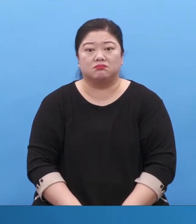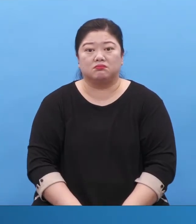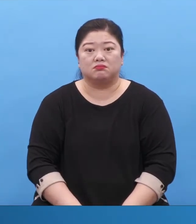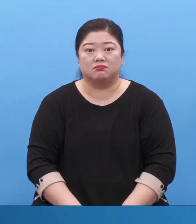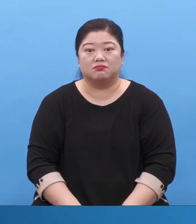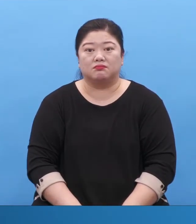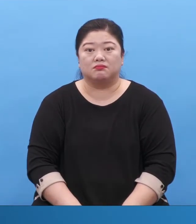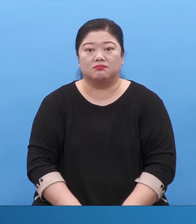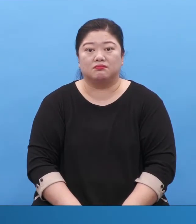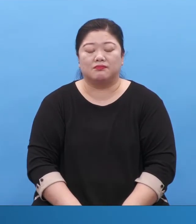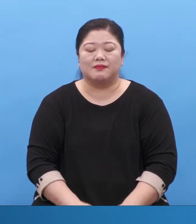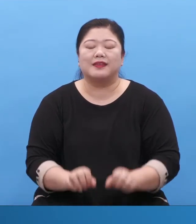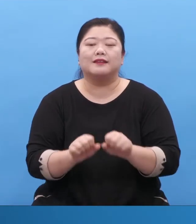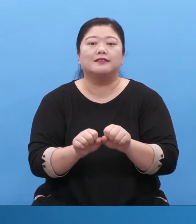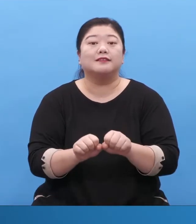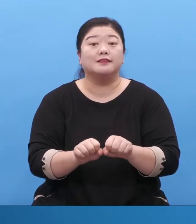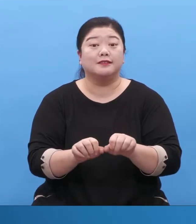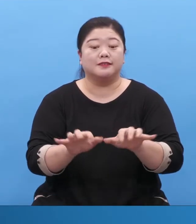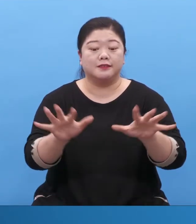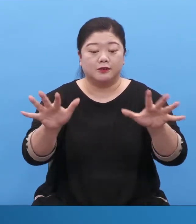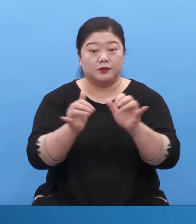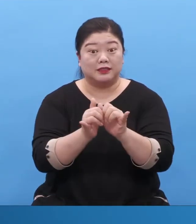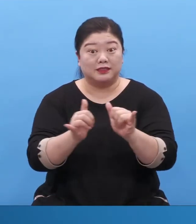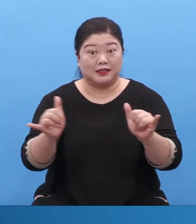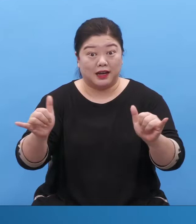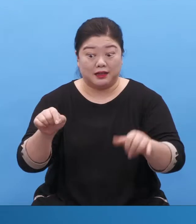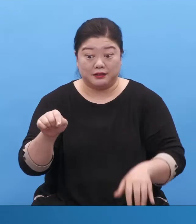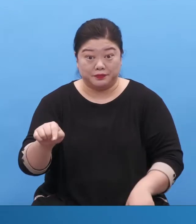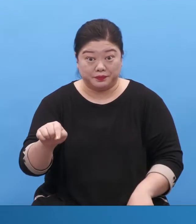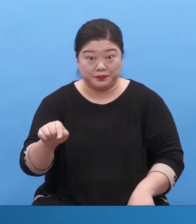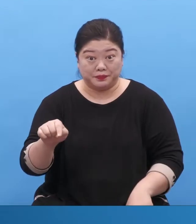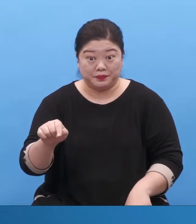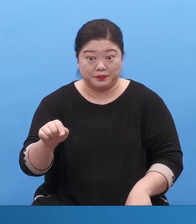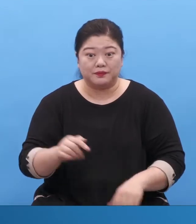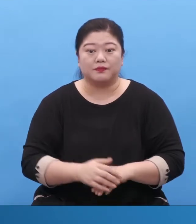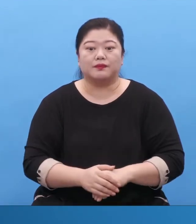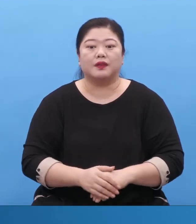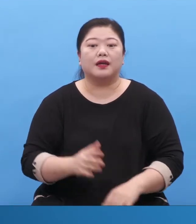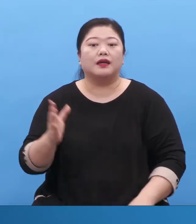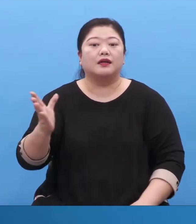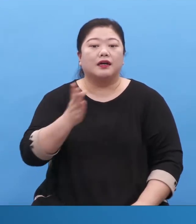헛떠진 자들이 성경과 체험입니다.